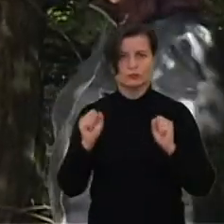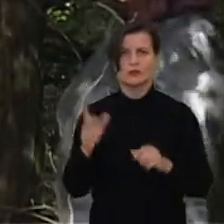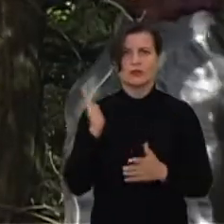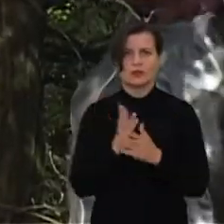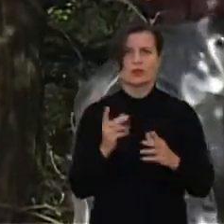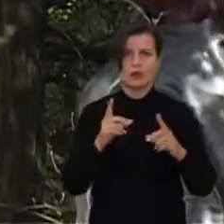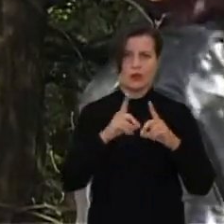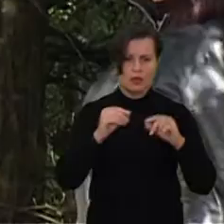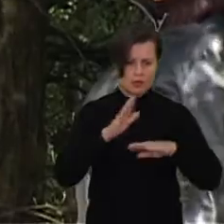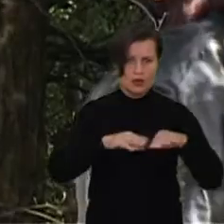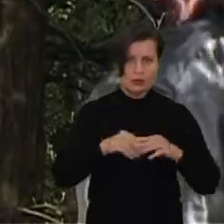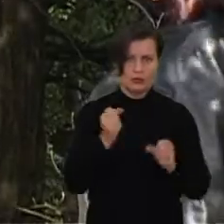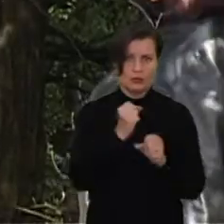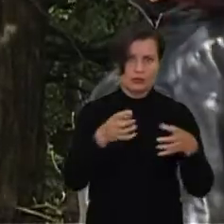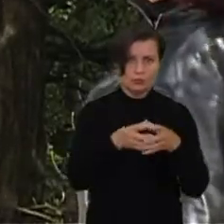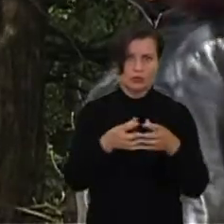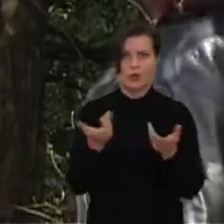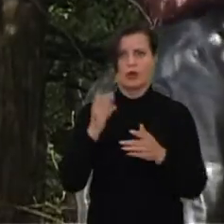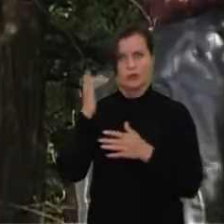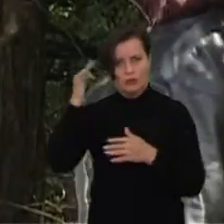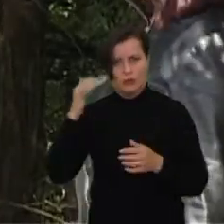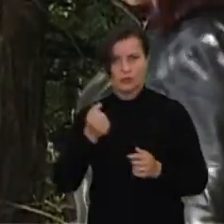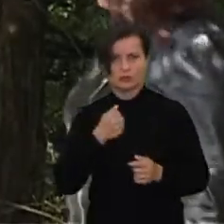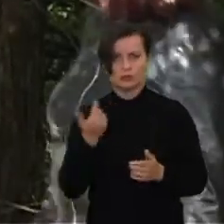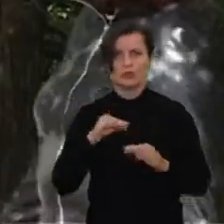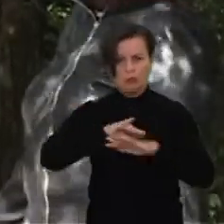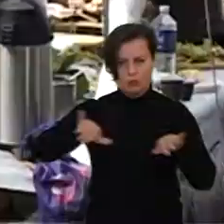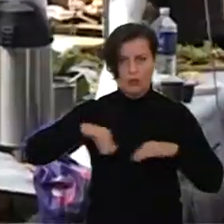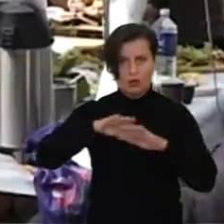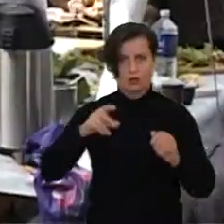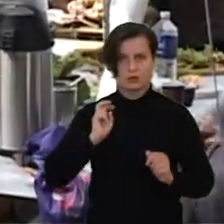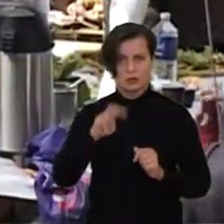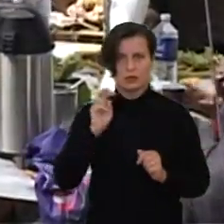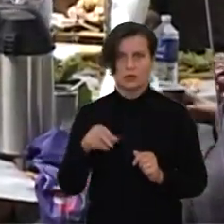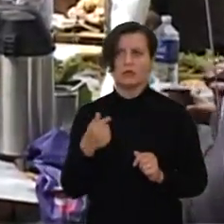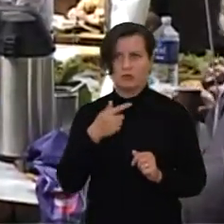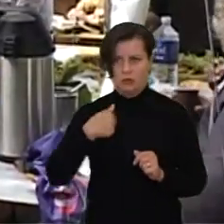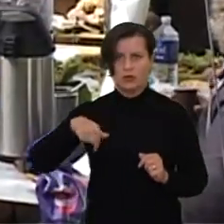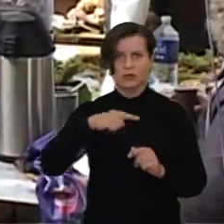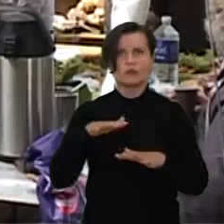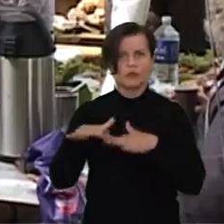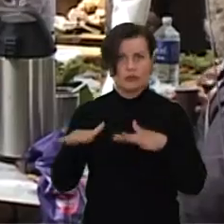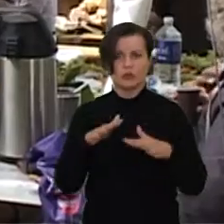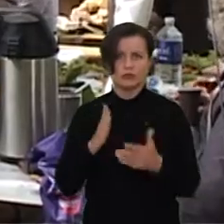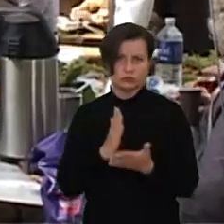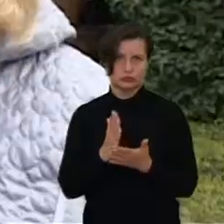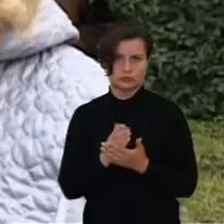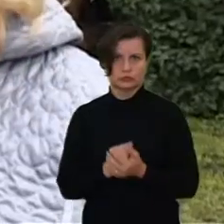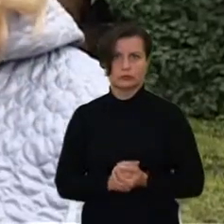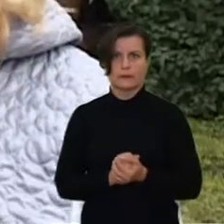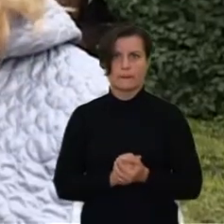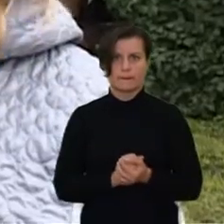rankdarbių būrelis, yra filosofas, baseinus lankome. Nu, pas mus, žinokit, veikla vyksta tikrai draugijoje.